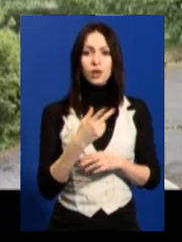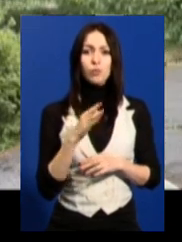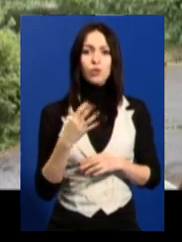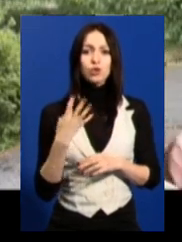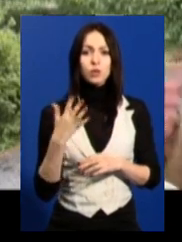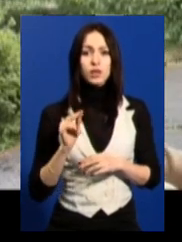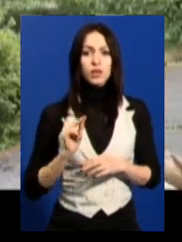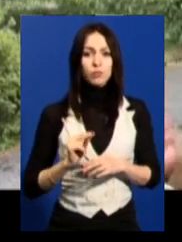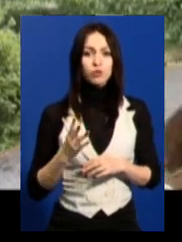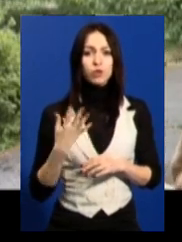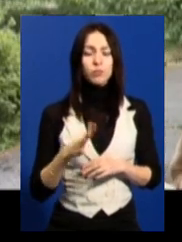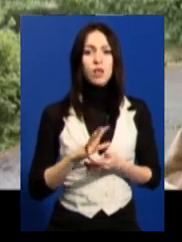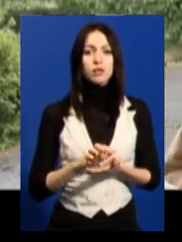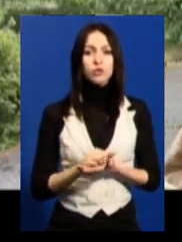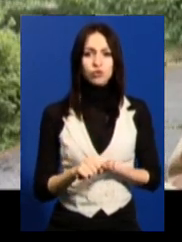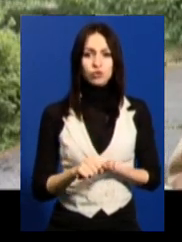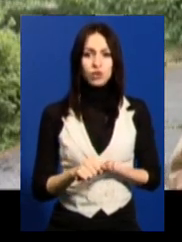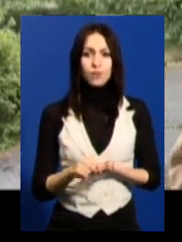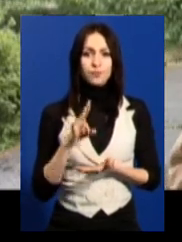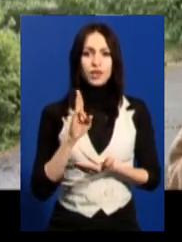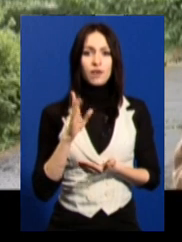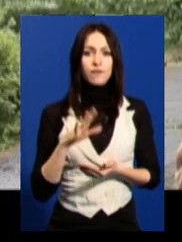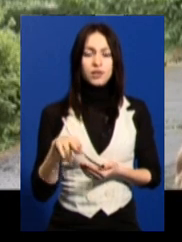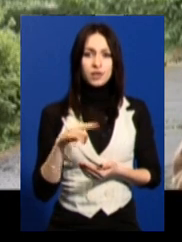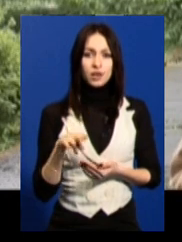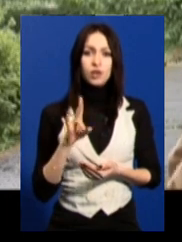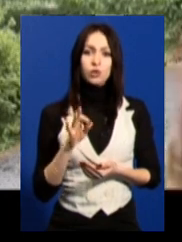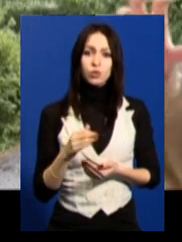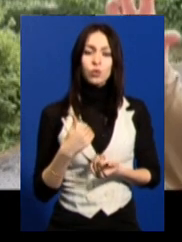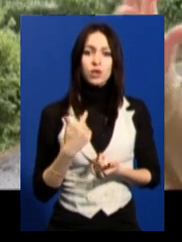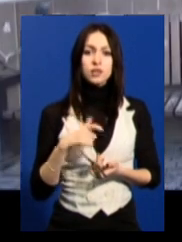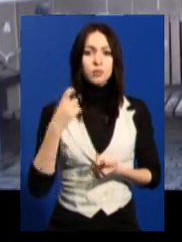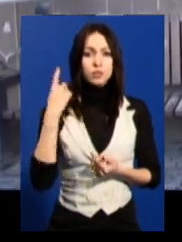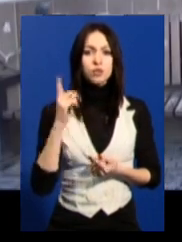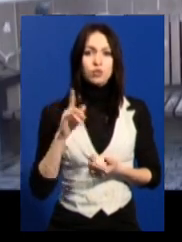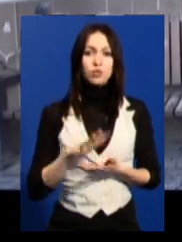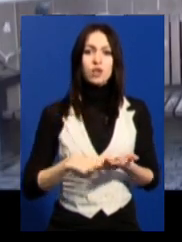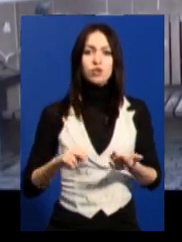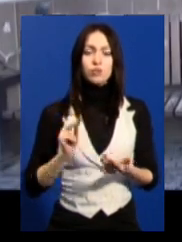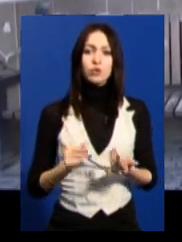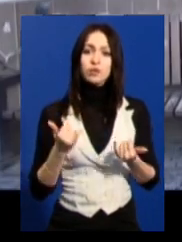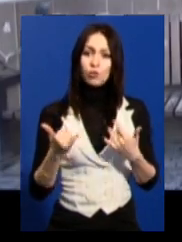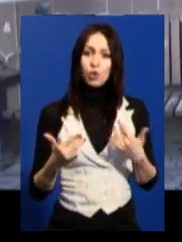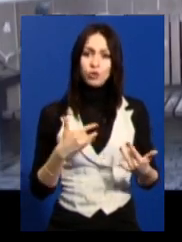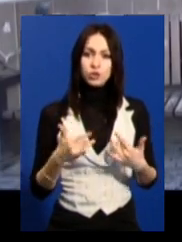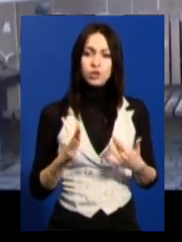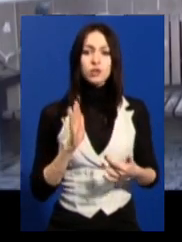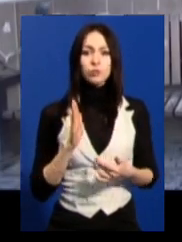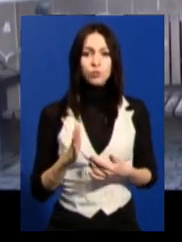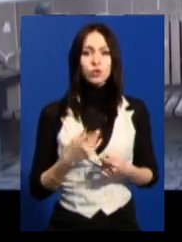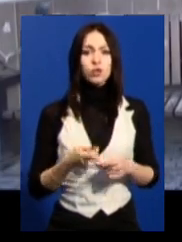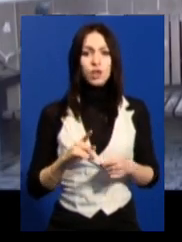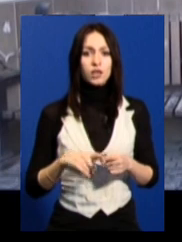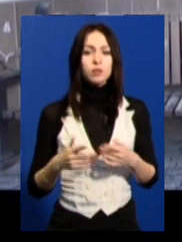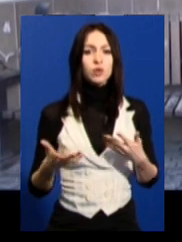в 45-му була знищена НКВД. Але я собі виявляю, що вона далі працює. Сьогоднішній концерт якраз буде таким,